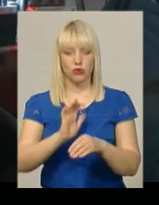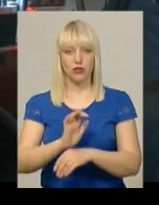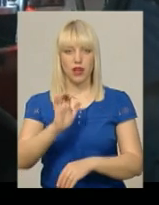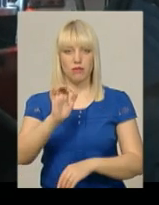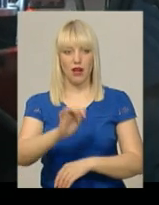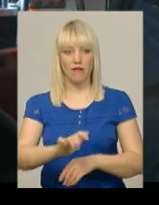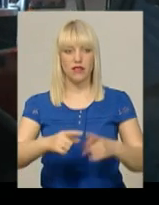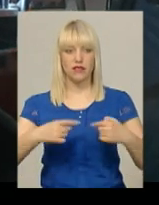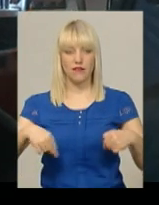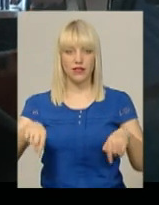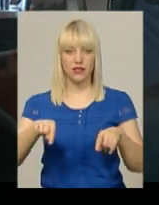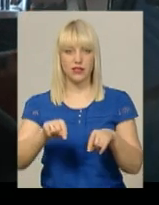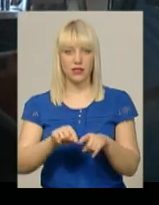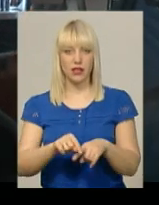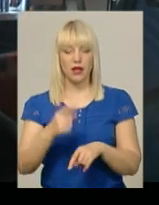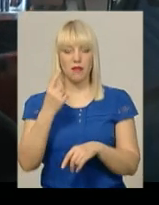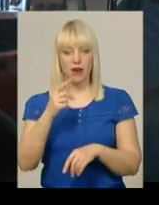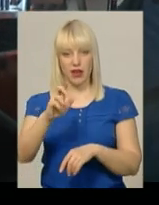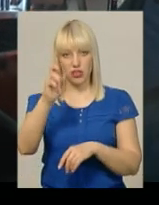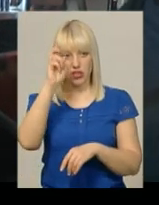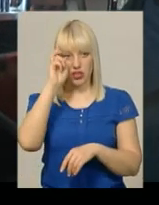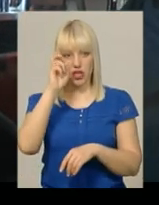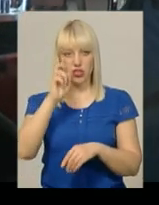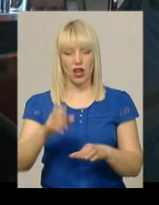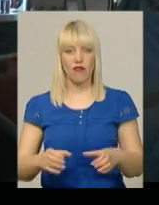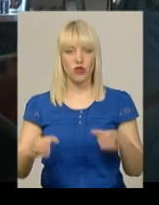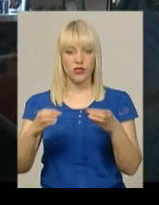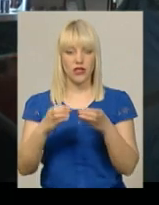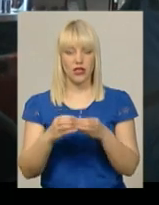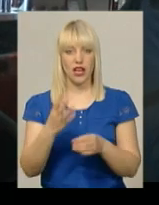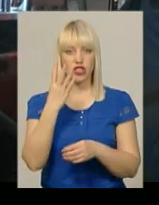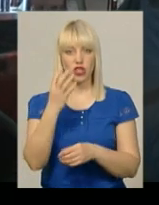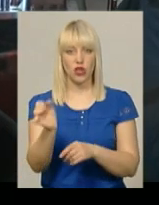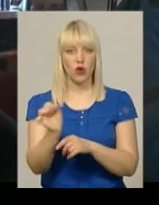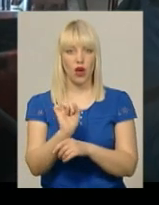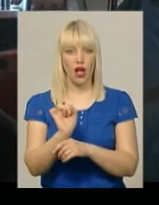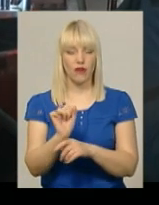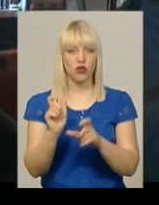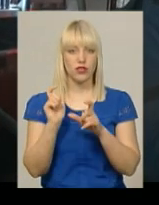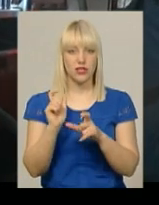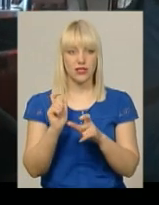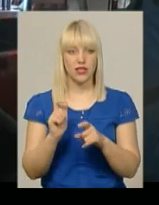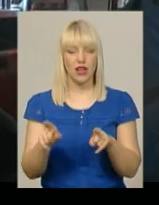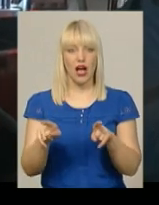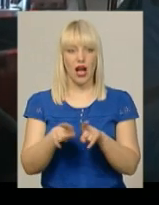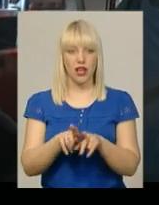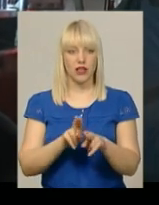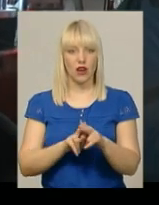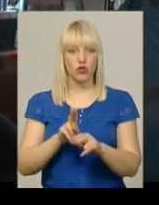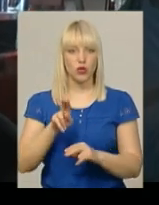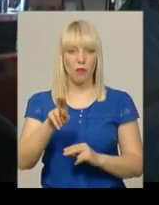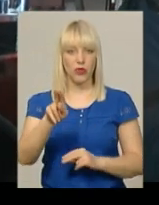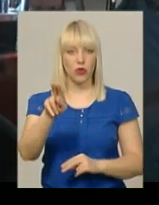відділення першого державно-пожежно-рятувального загону на 4 автоцистернах, а також автоколінчатий підйомник та